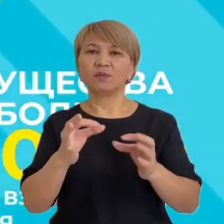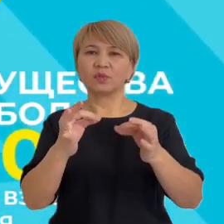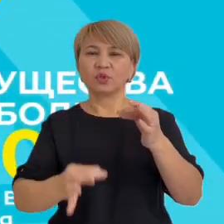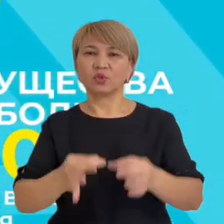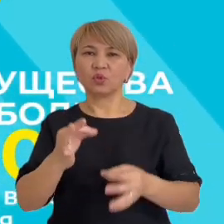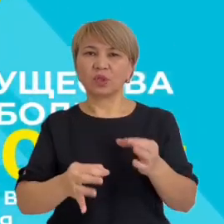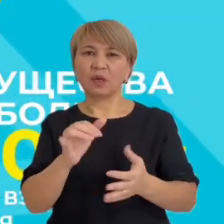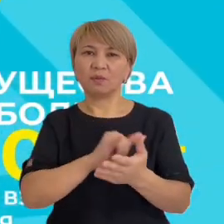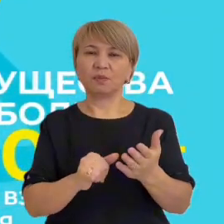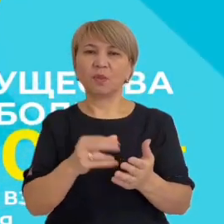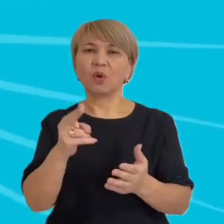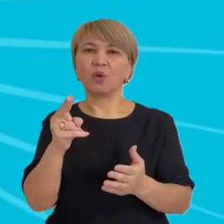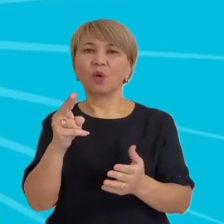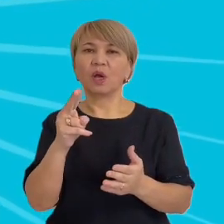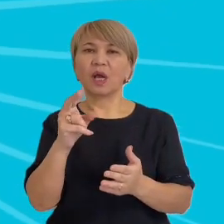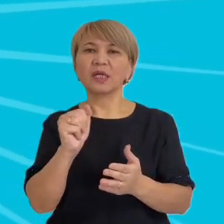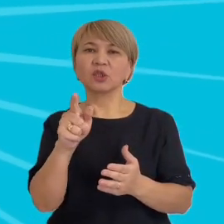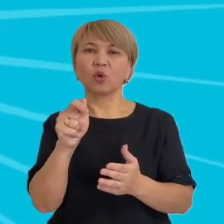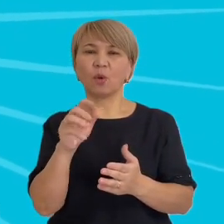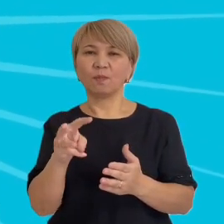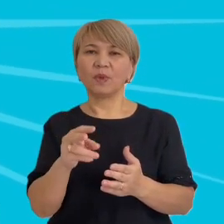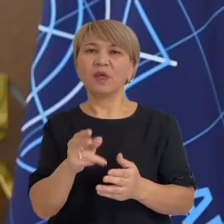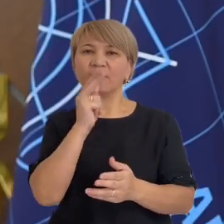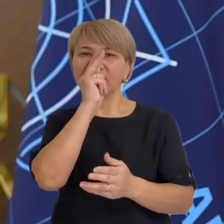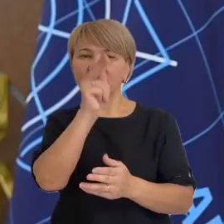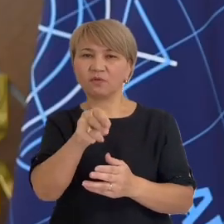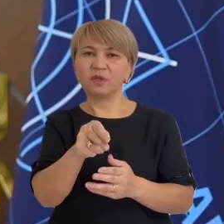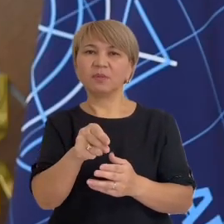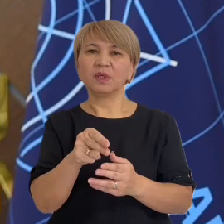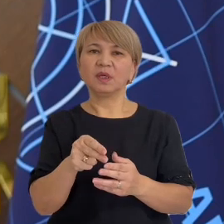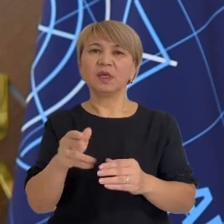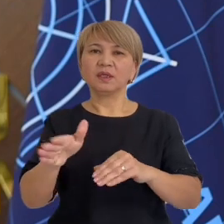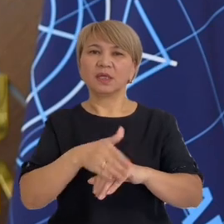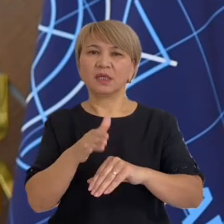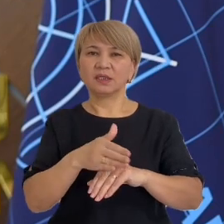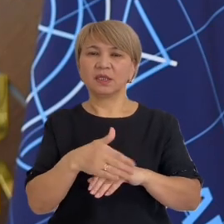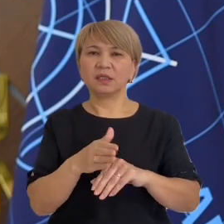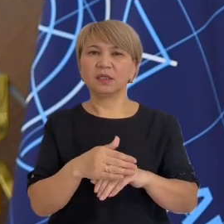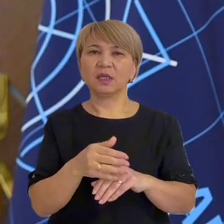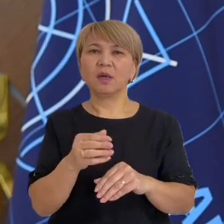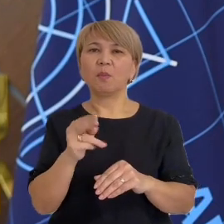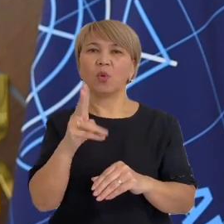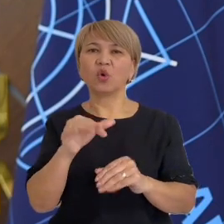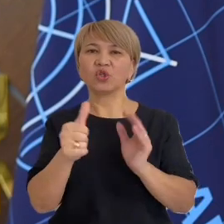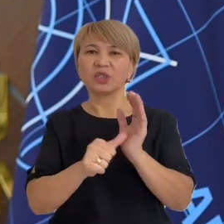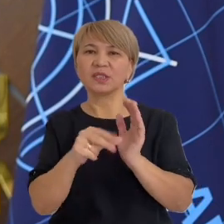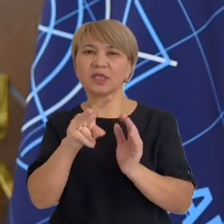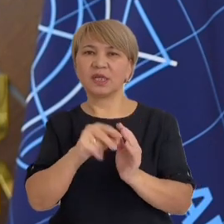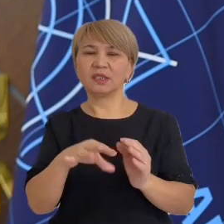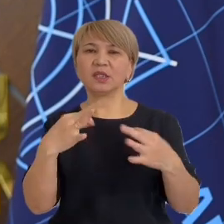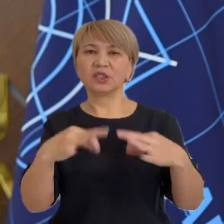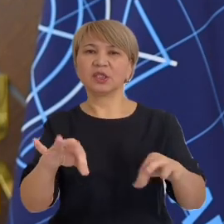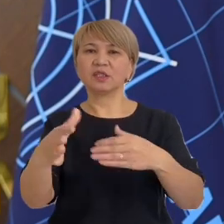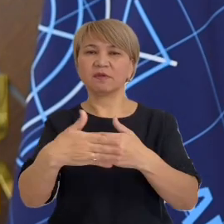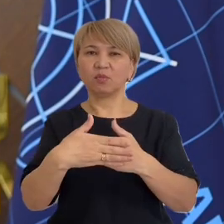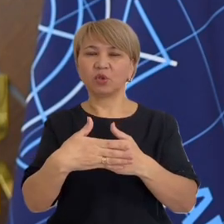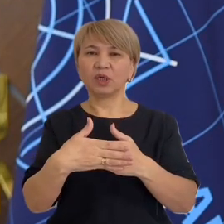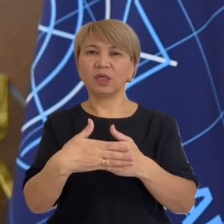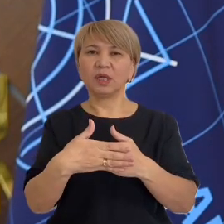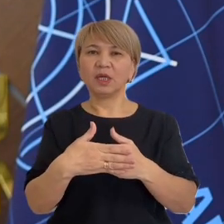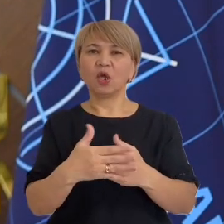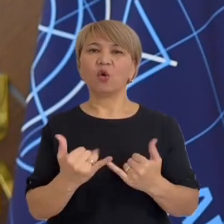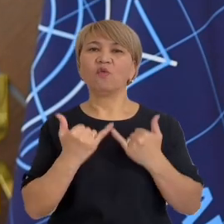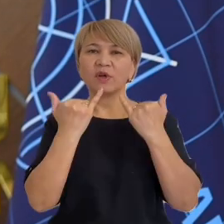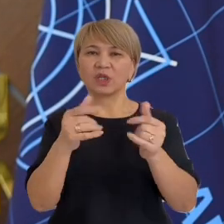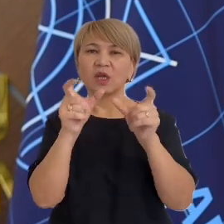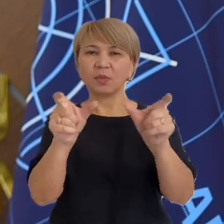потребительского кооператива КАСХОМ признаны виновными. Им назначено наказание по 6 лет лишения свободы каждому. Уважаемые